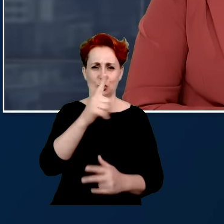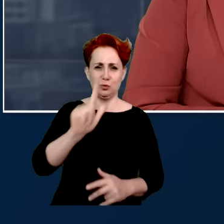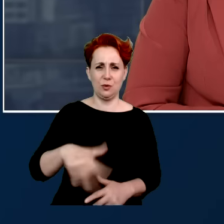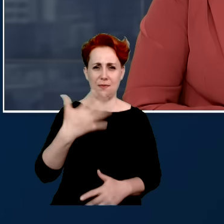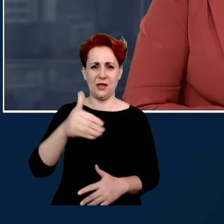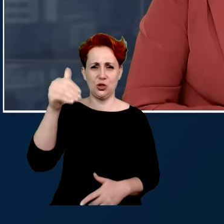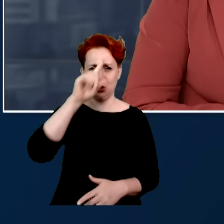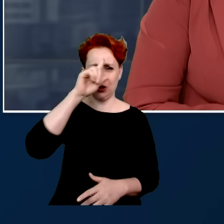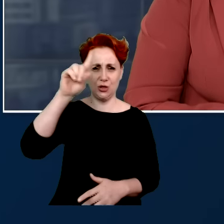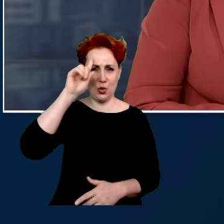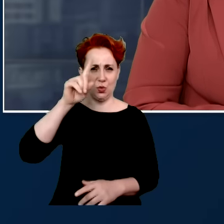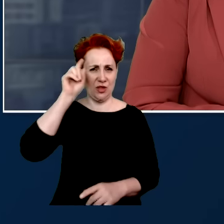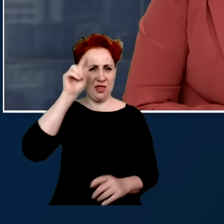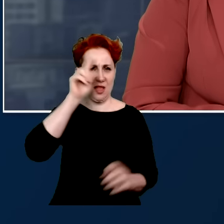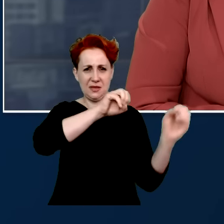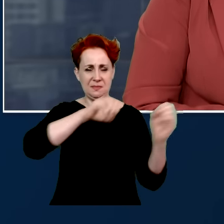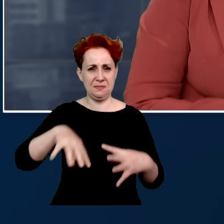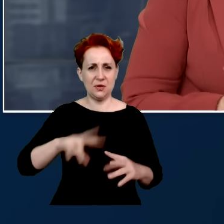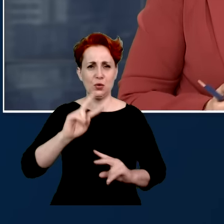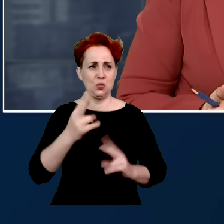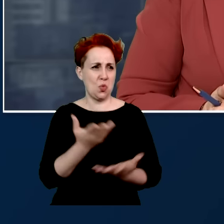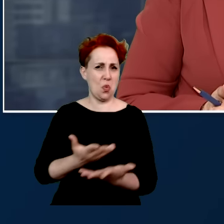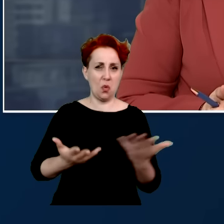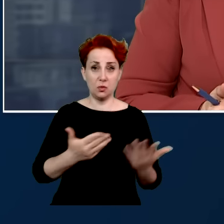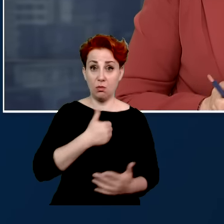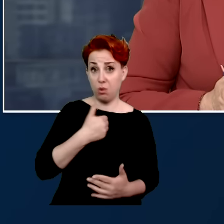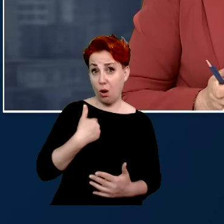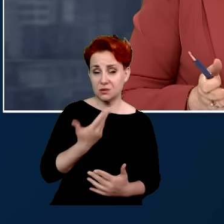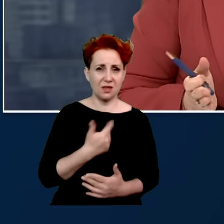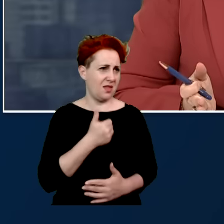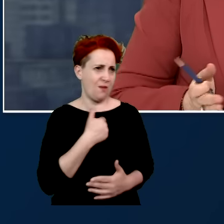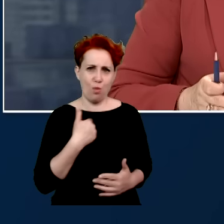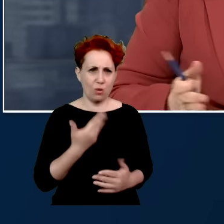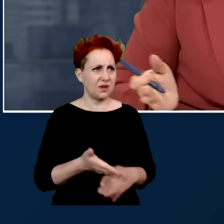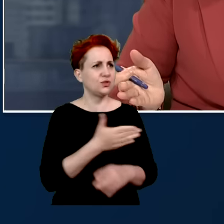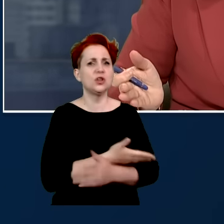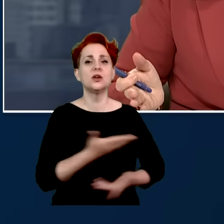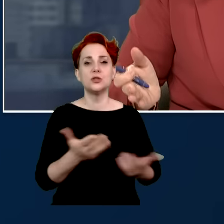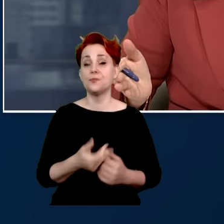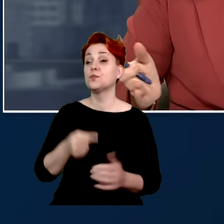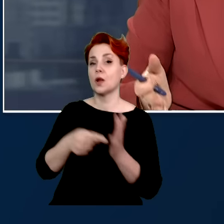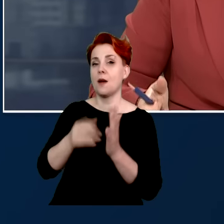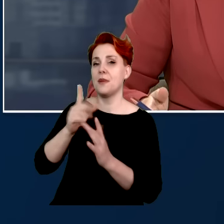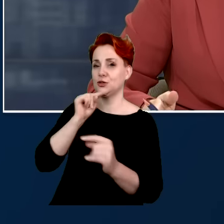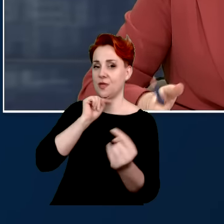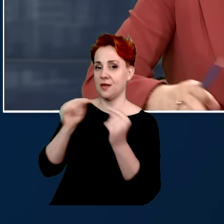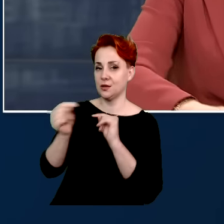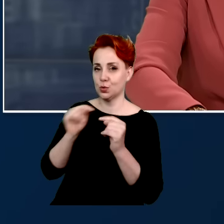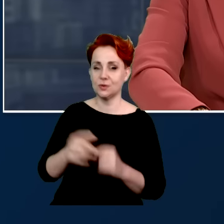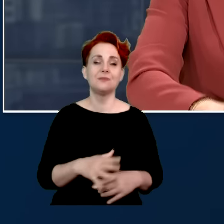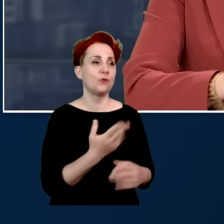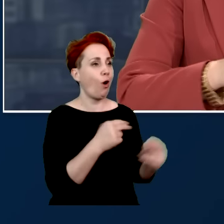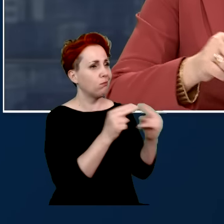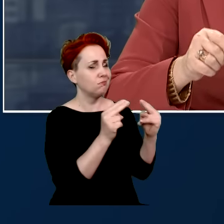migrantów z Niemiec i skąd się wzięli, czy to z Polski, czy nie z Polski byli wcześniej. będziemy o tym dyskutować. No właśnie, ustalcie,